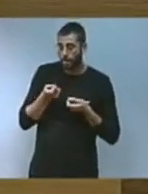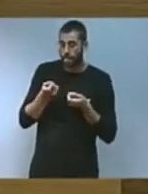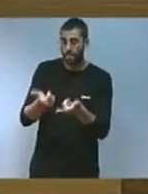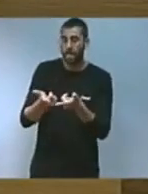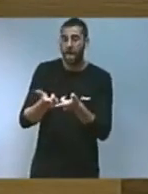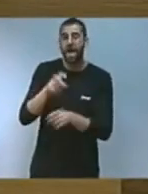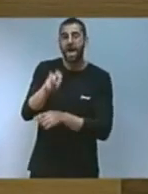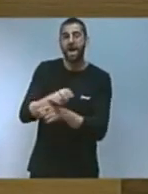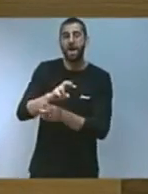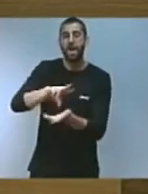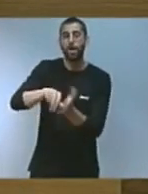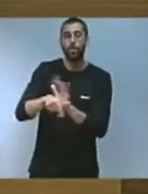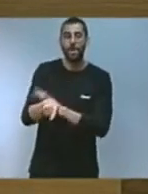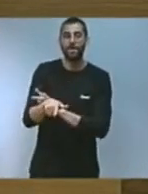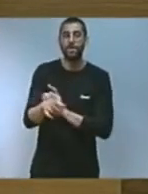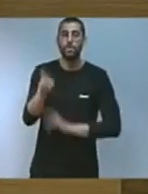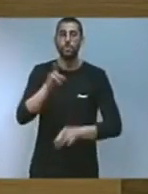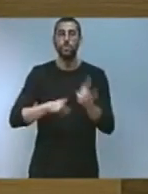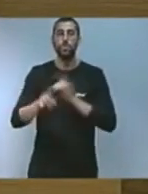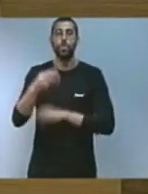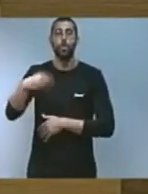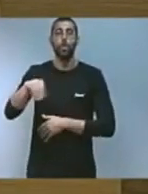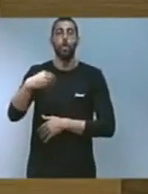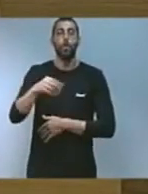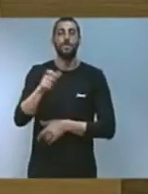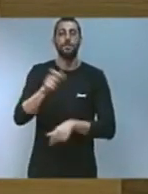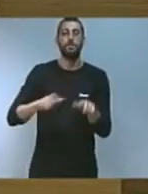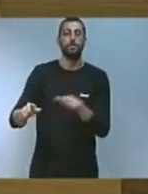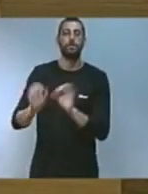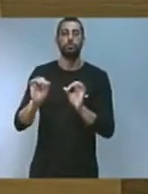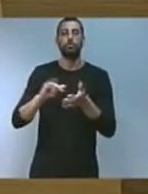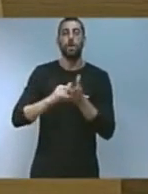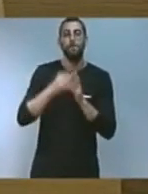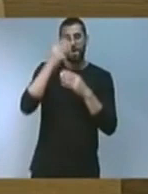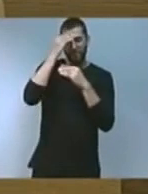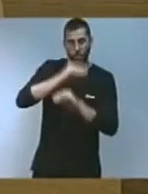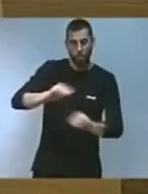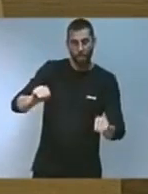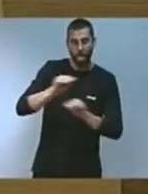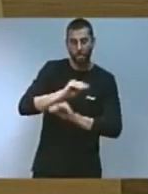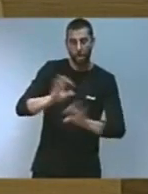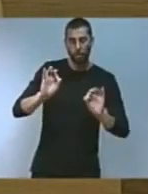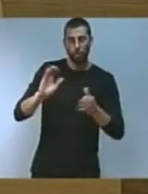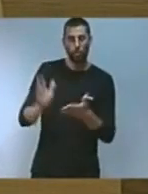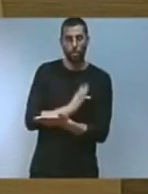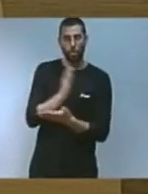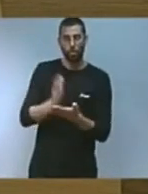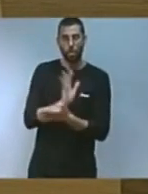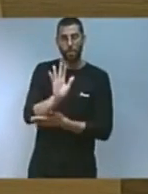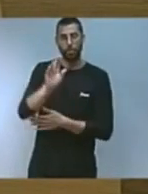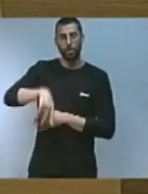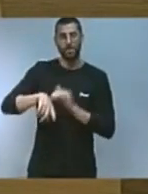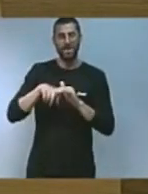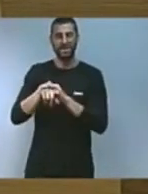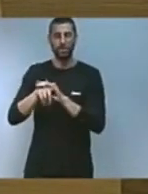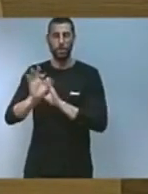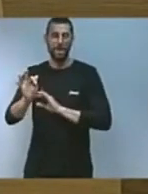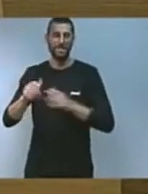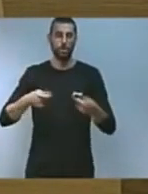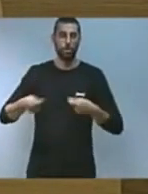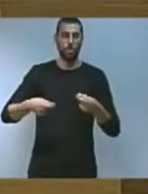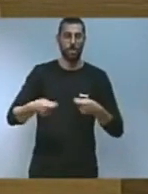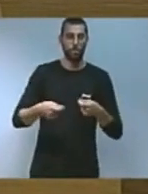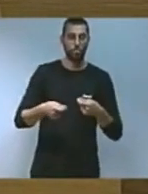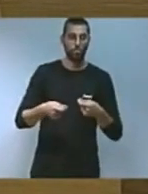pugui atraure a noves i joves persones amb plans de formació per a la producció però també per a la gestió i comercialització així com